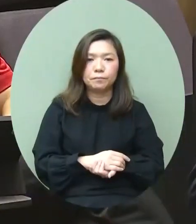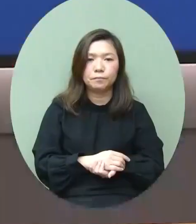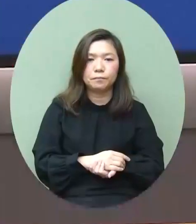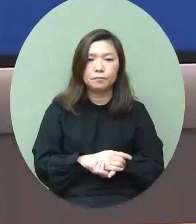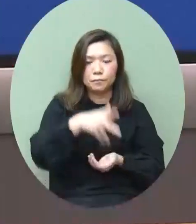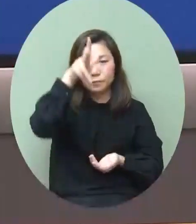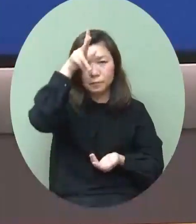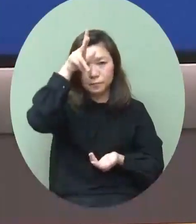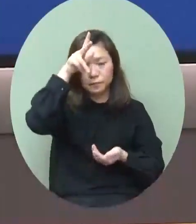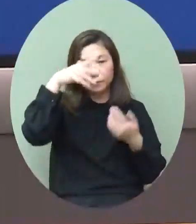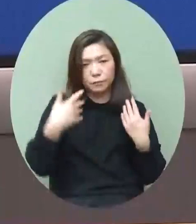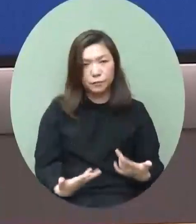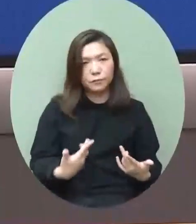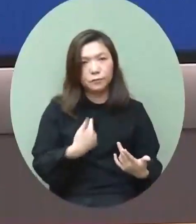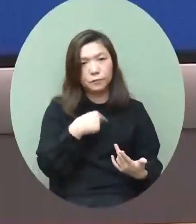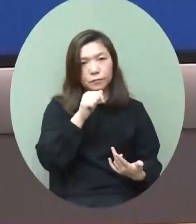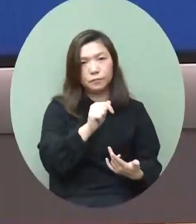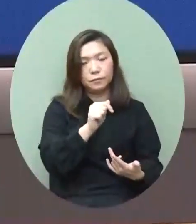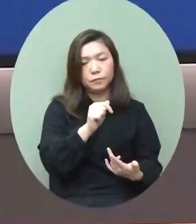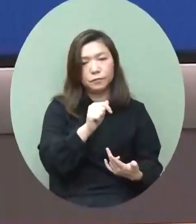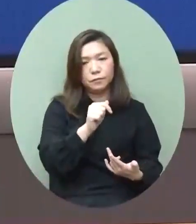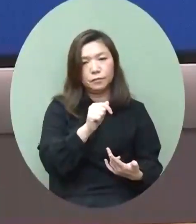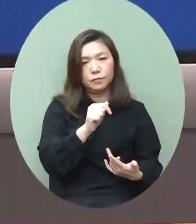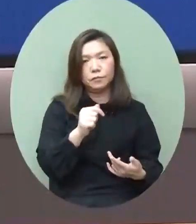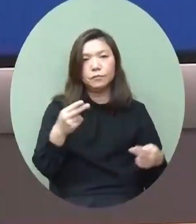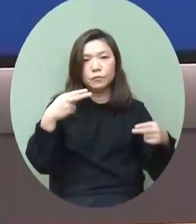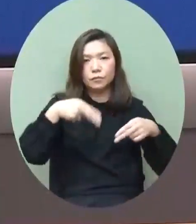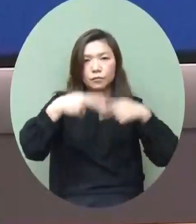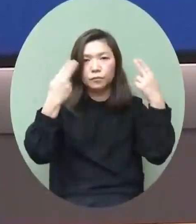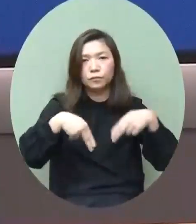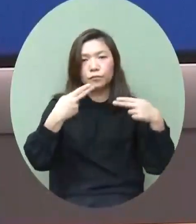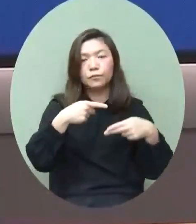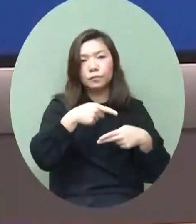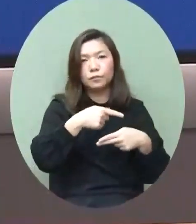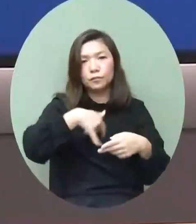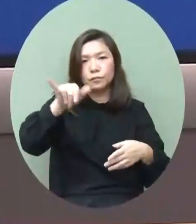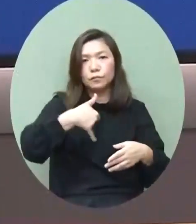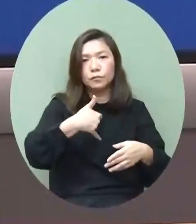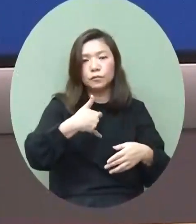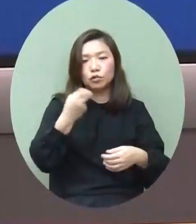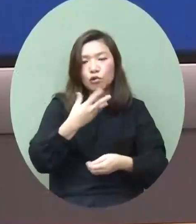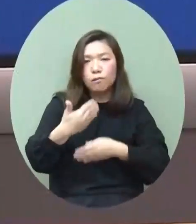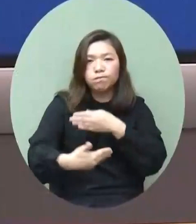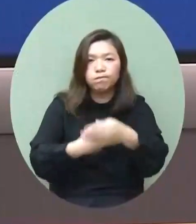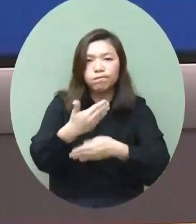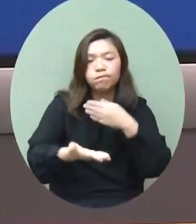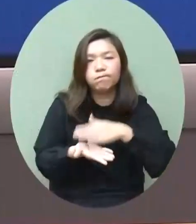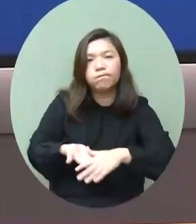政府就著這個所謂通關就是說逐步恢復